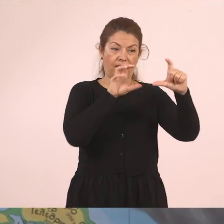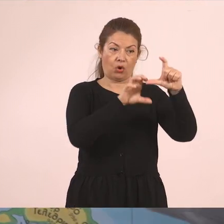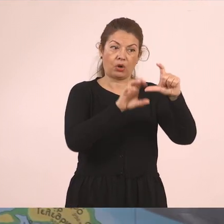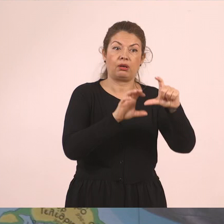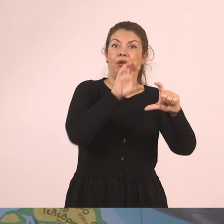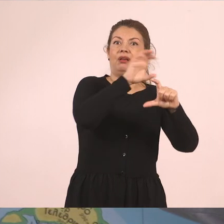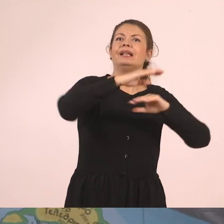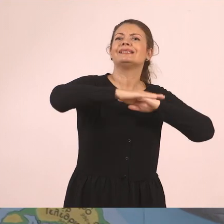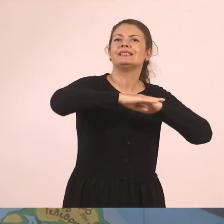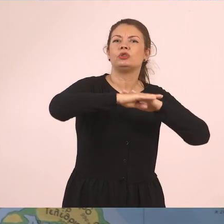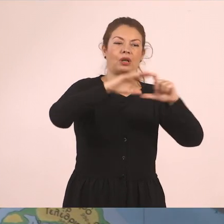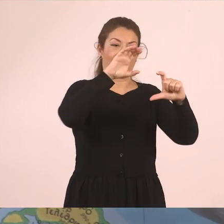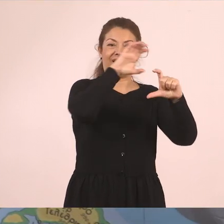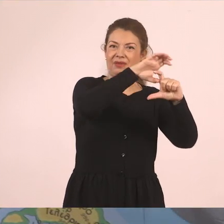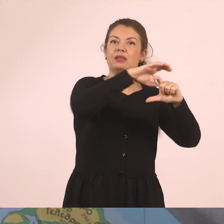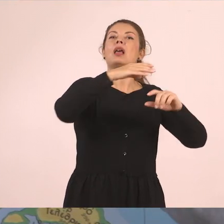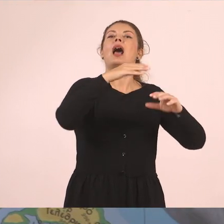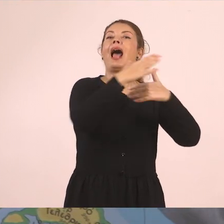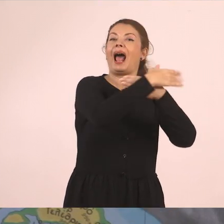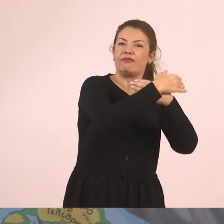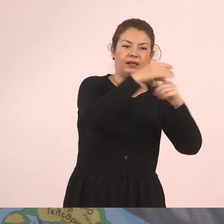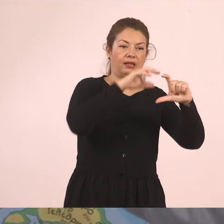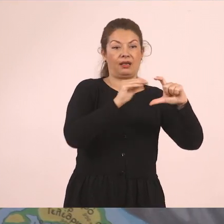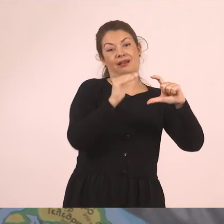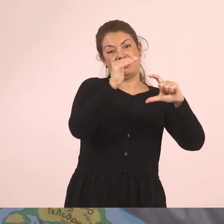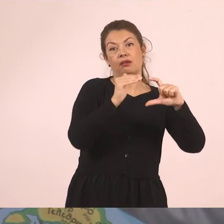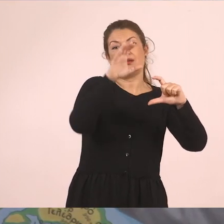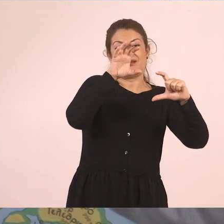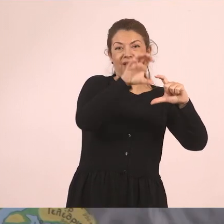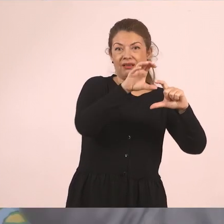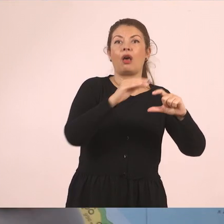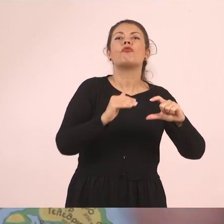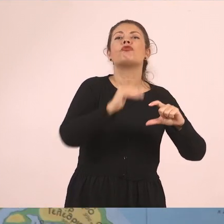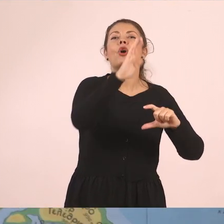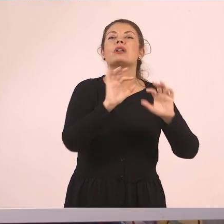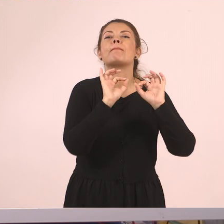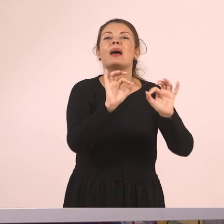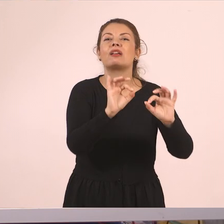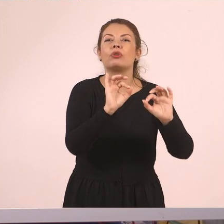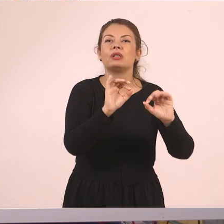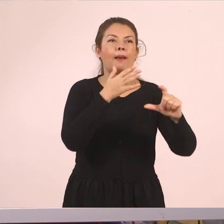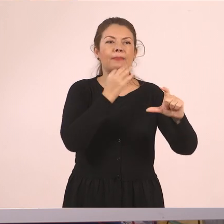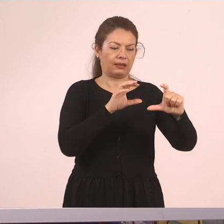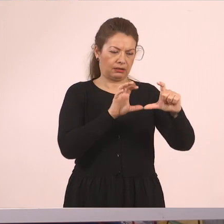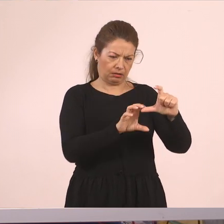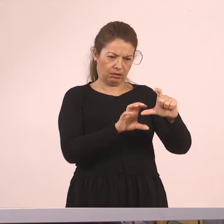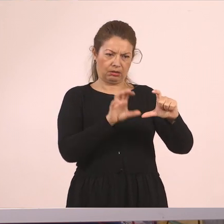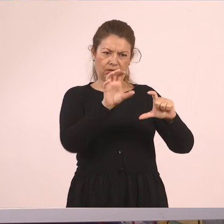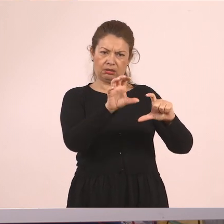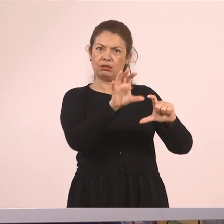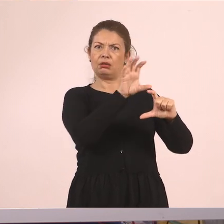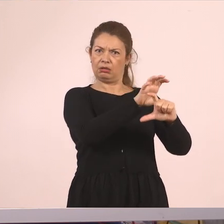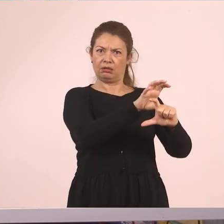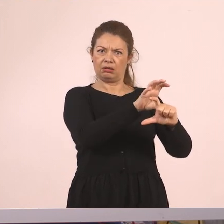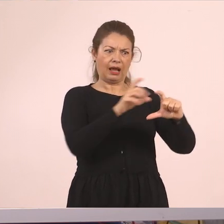τη χώρα της Αλβανίας και τη χώρα της Δημοκρατίας της Βόρειας Μακεδονίας. Είναι το λεγόμενο τριεθνές